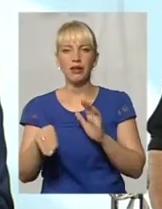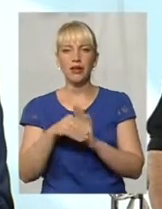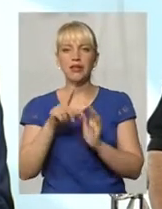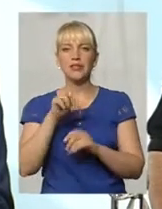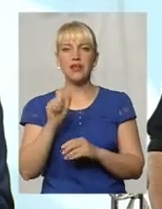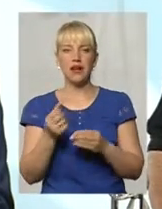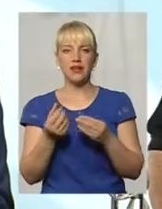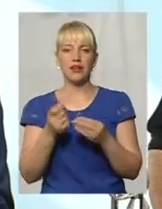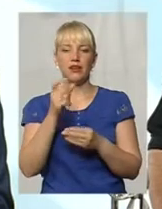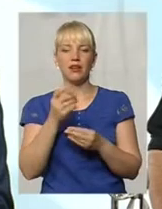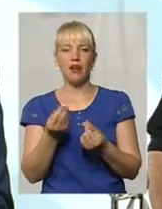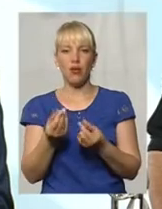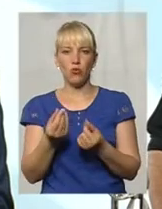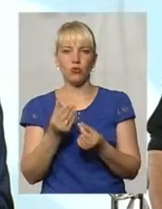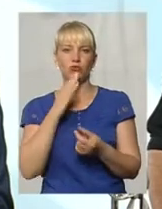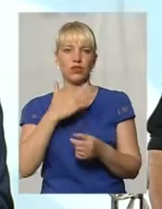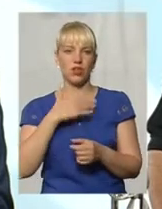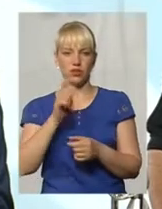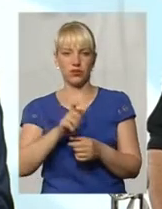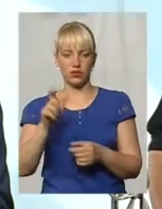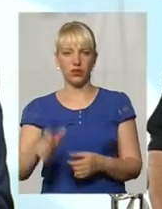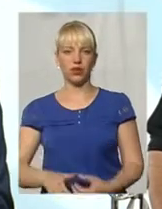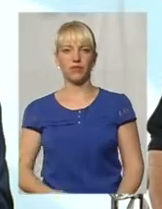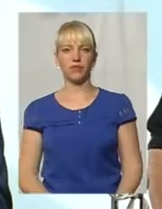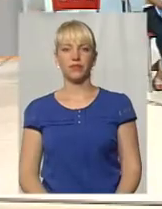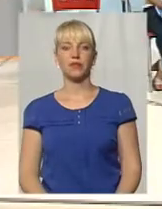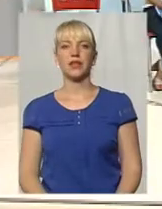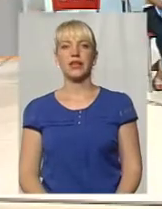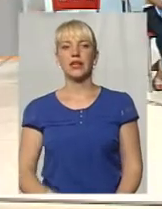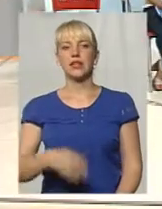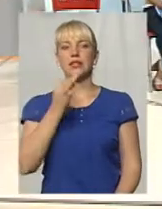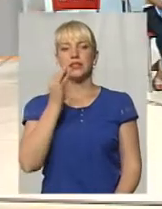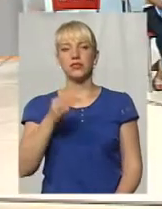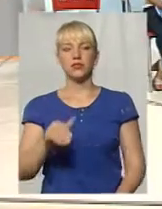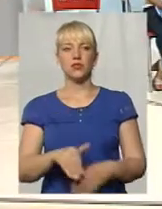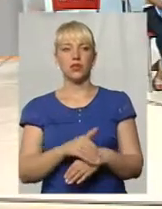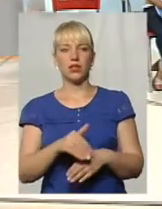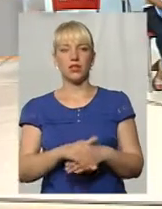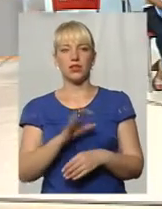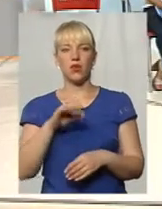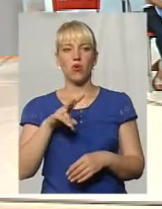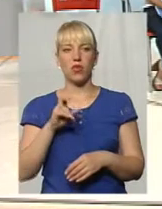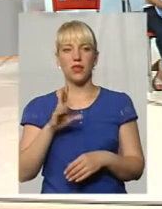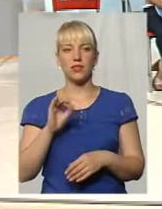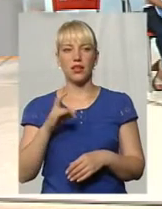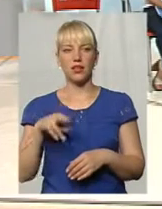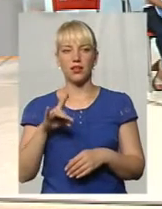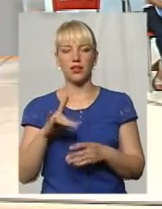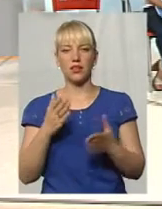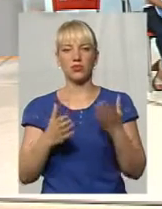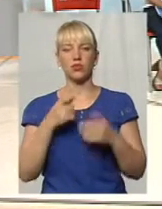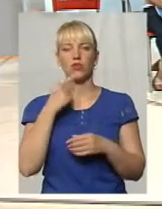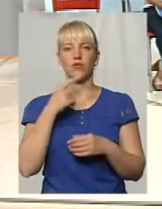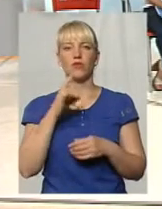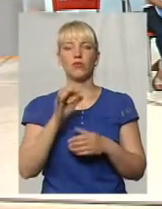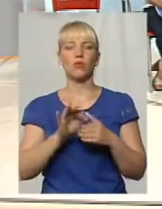мешканців міста Хмельницького. Скажіть, будь ласка, пане Олександре, якщо говорити про управління